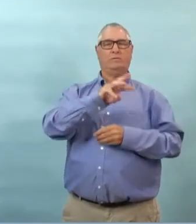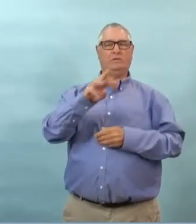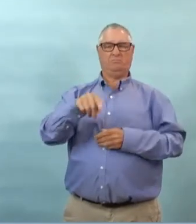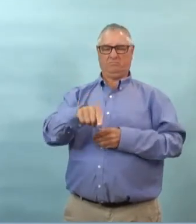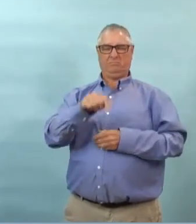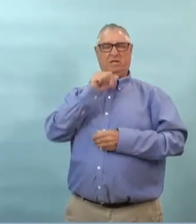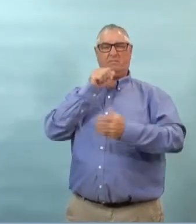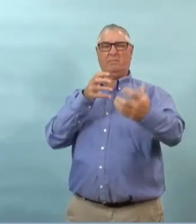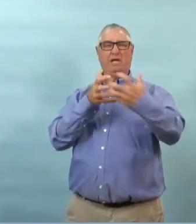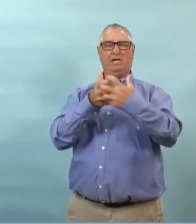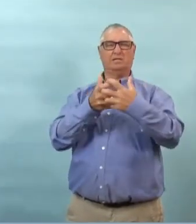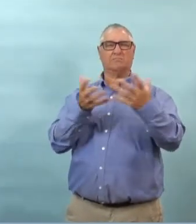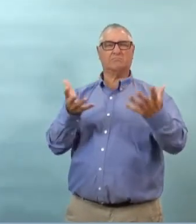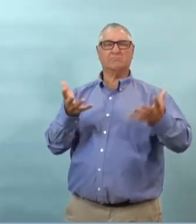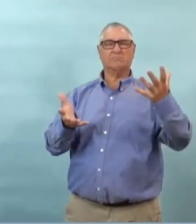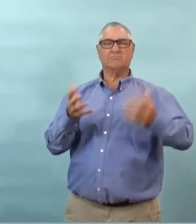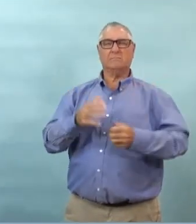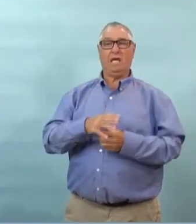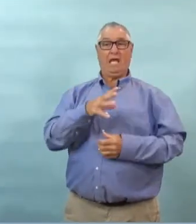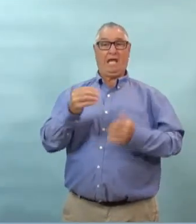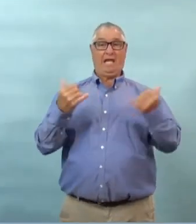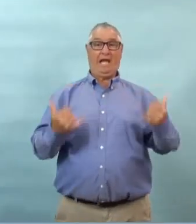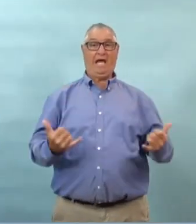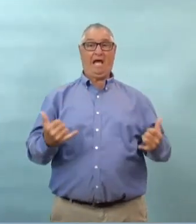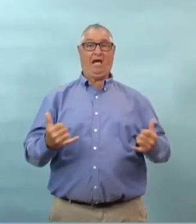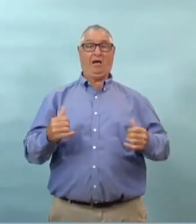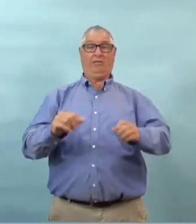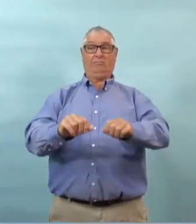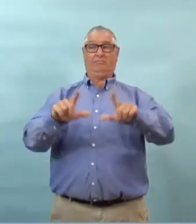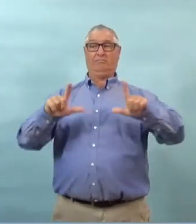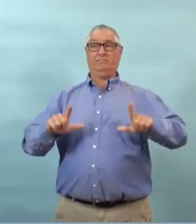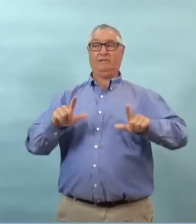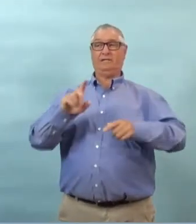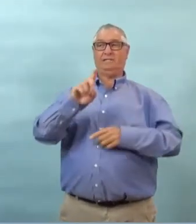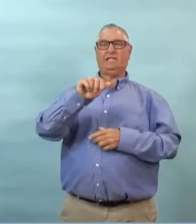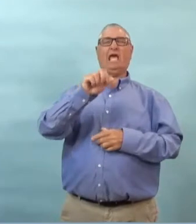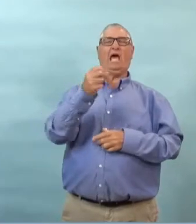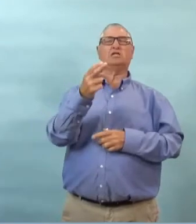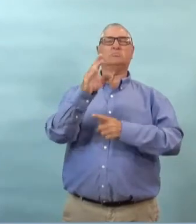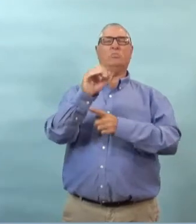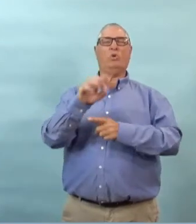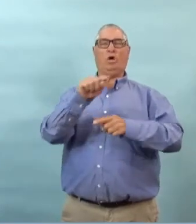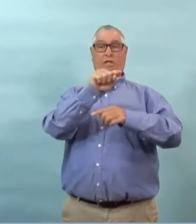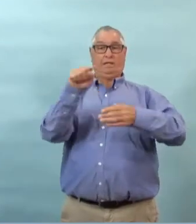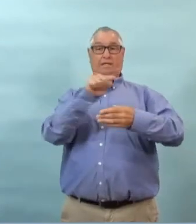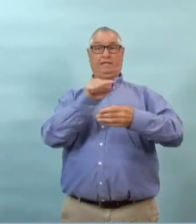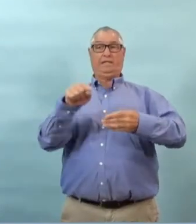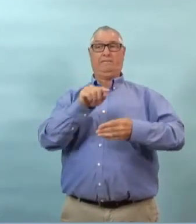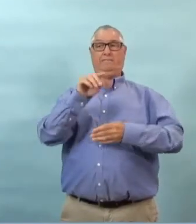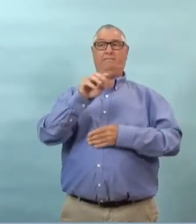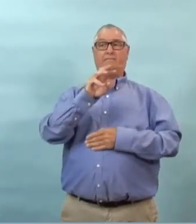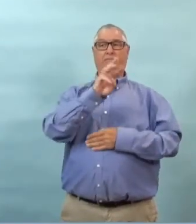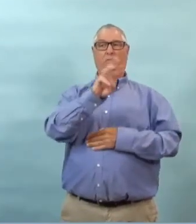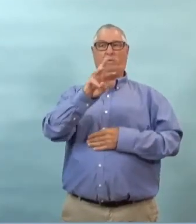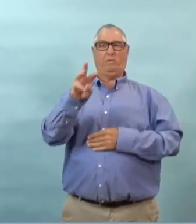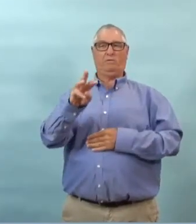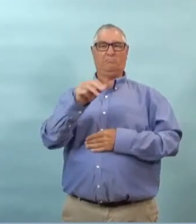jour quotidienne pendant ces jours là et le nombre de cas sur le tableau de bord